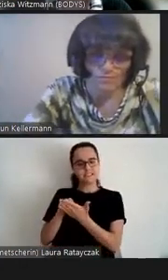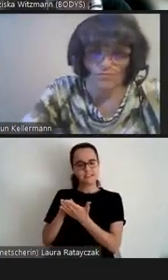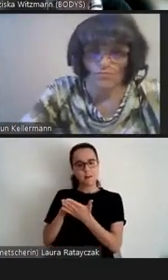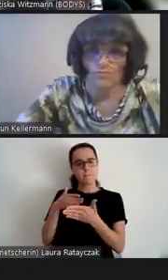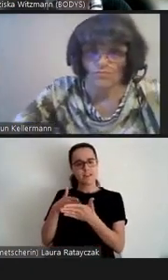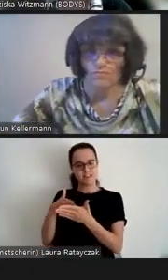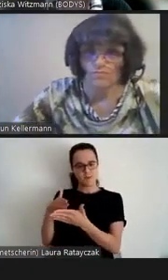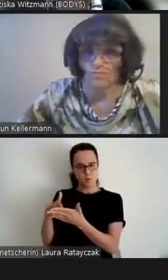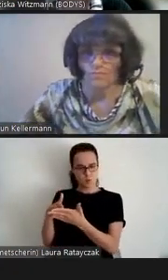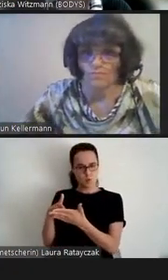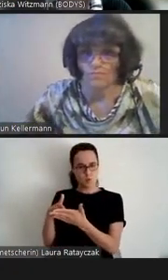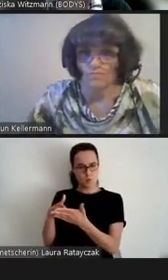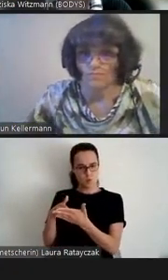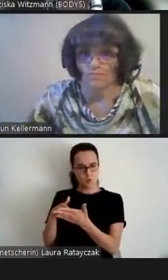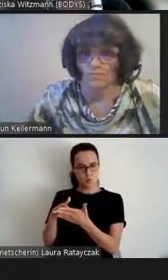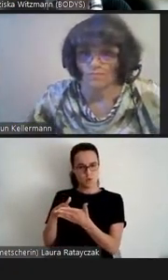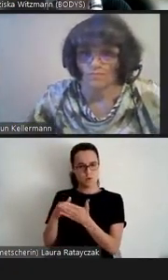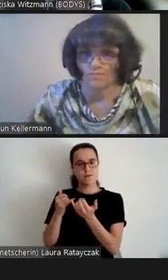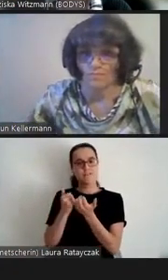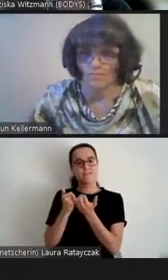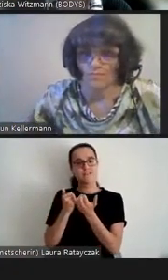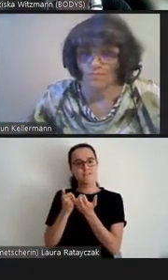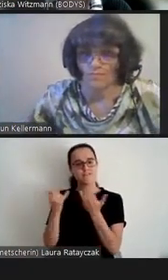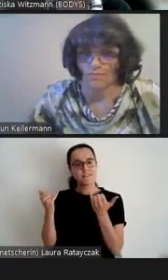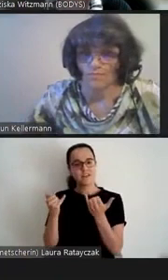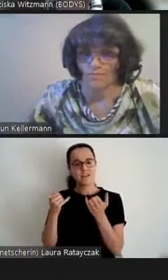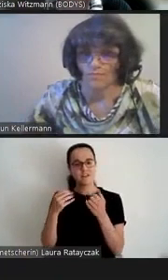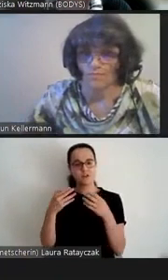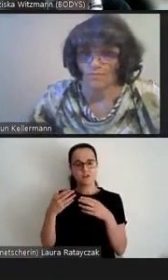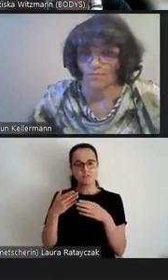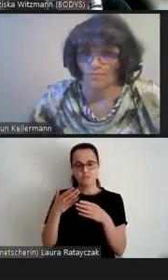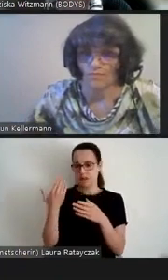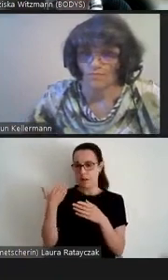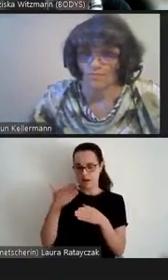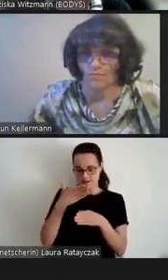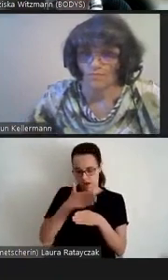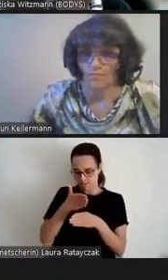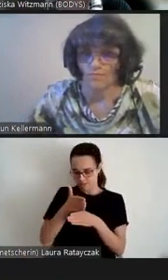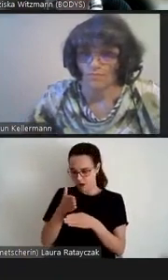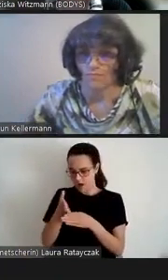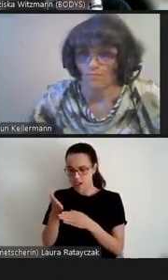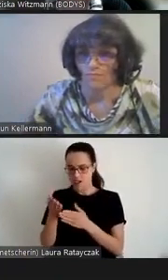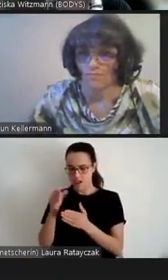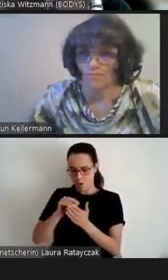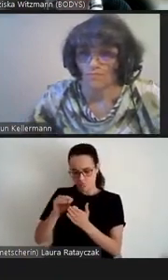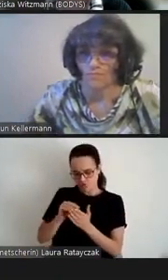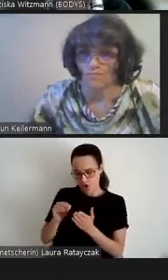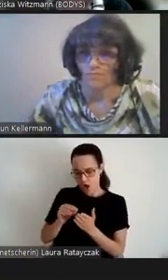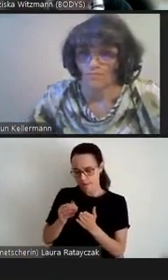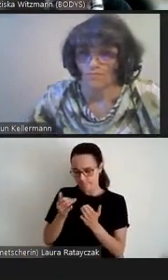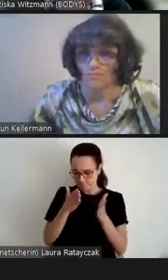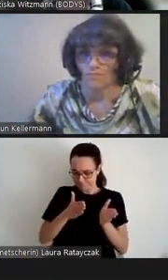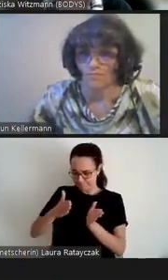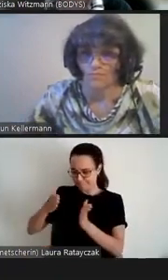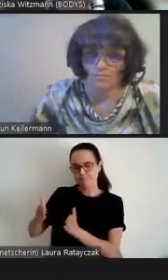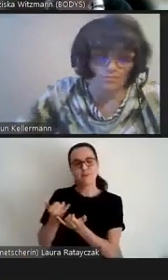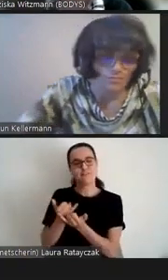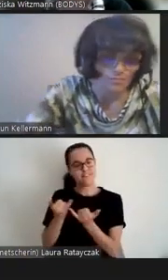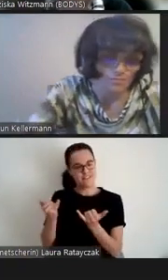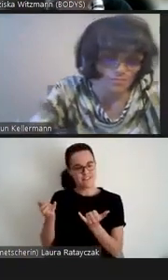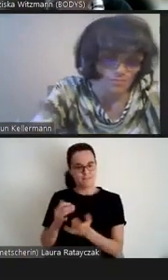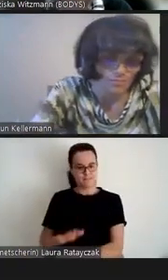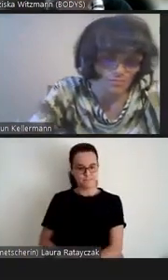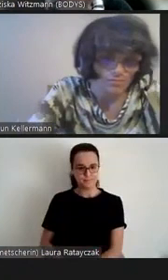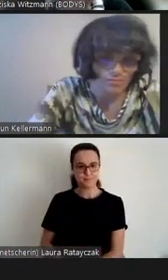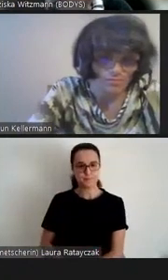zu sammeln, einzuteilen und aufzuschreiben. In einem dritten